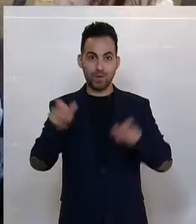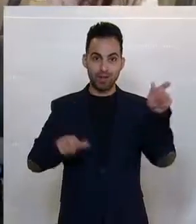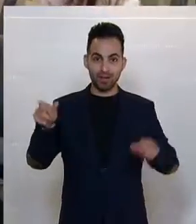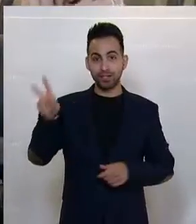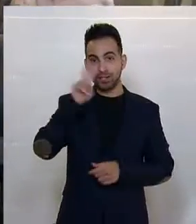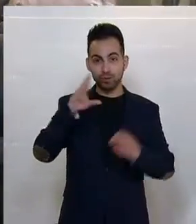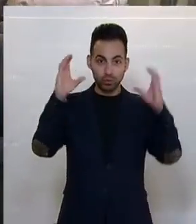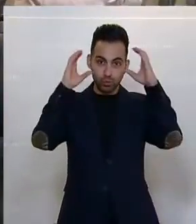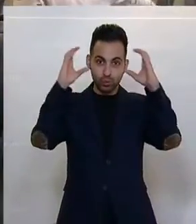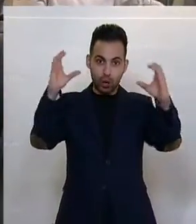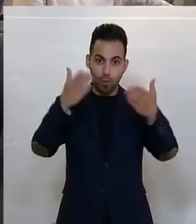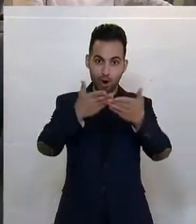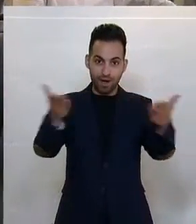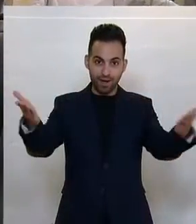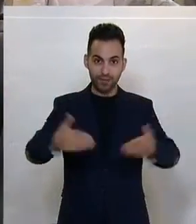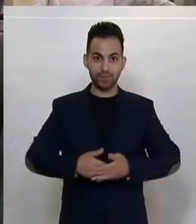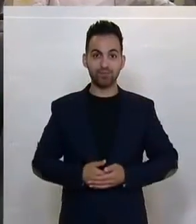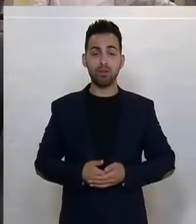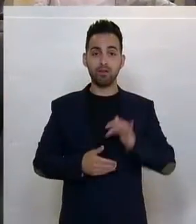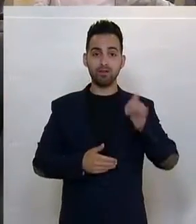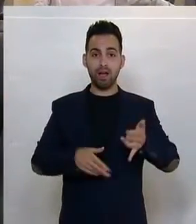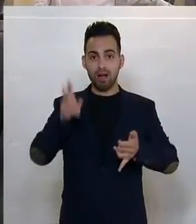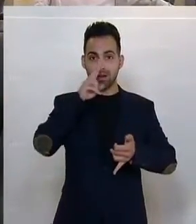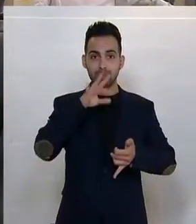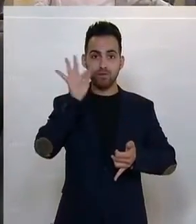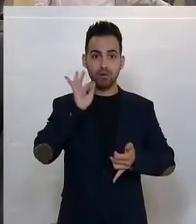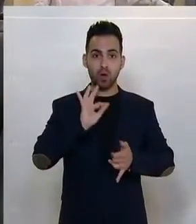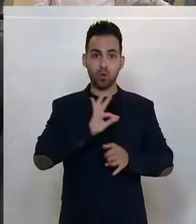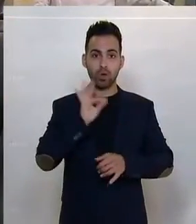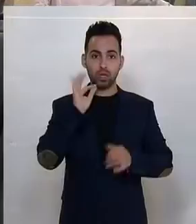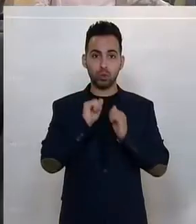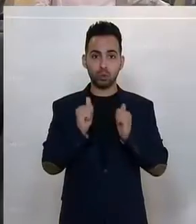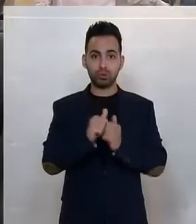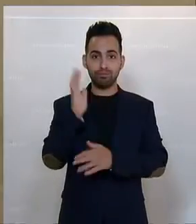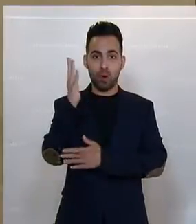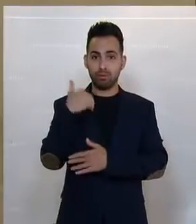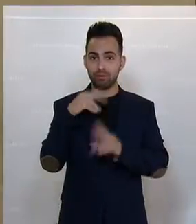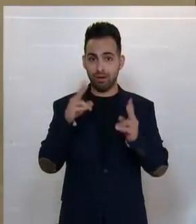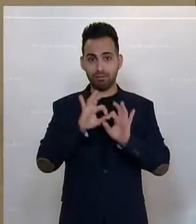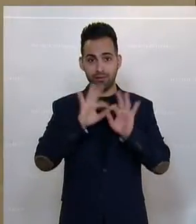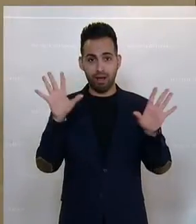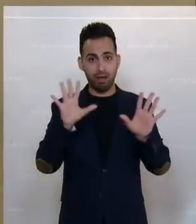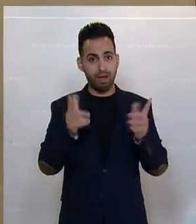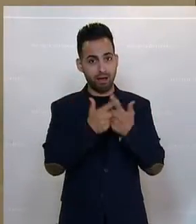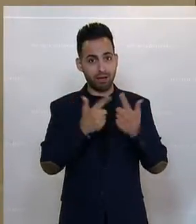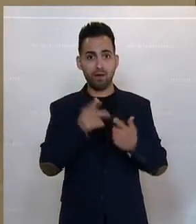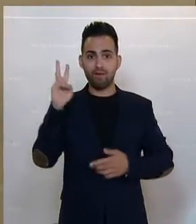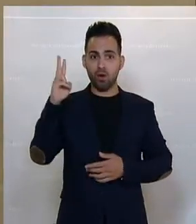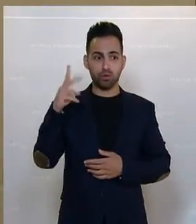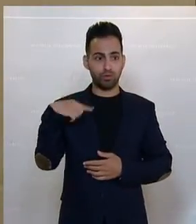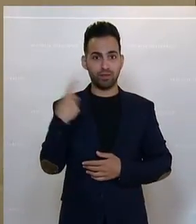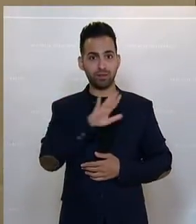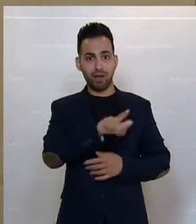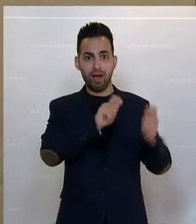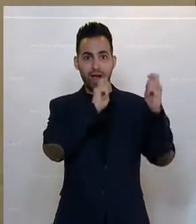Und die Frauensprecherin der ÖVP ist bereits am Wort, Elisabeth Furzschäller. Ich kann Ihnen ganz genau erklären, warum wir